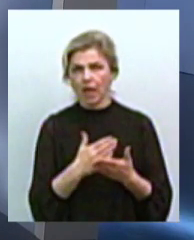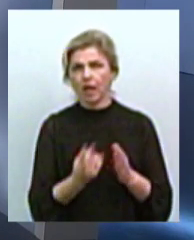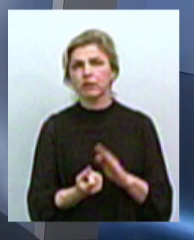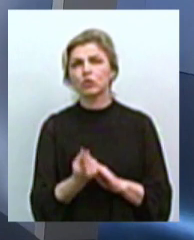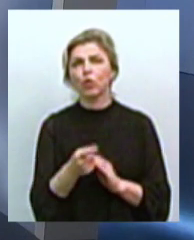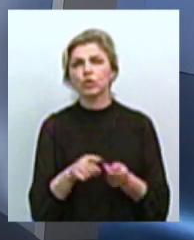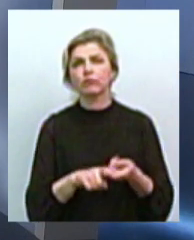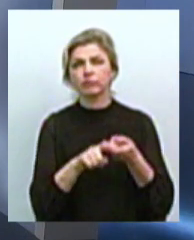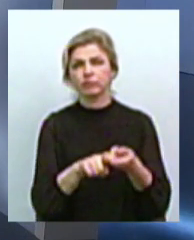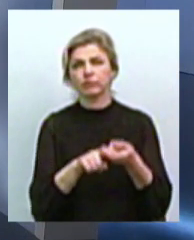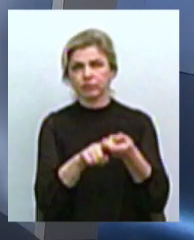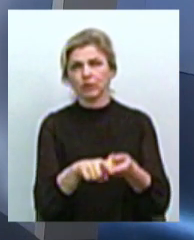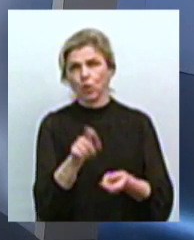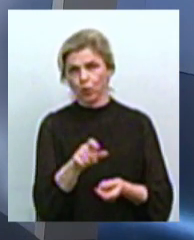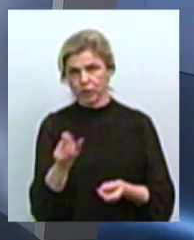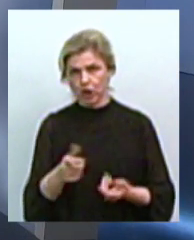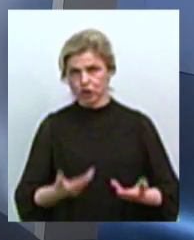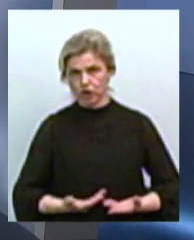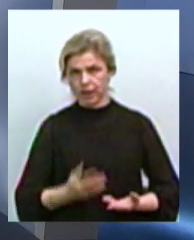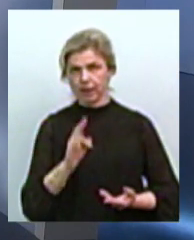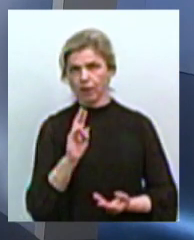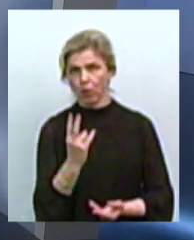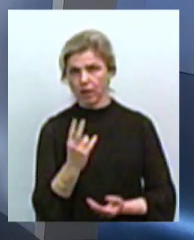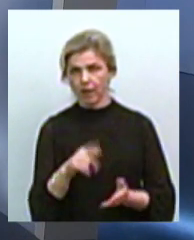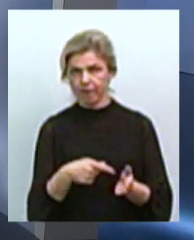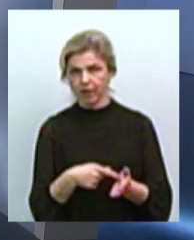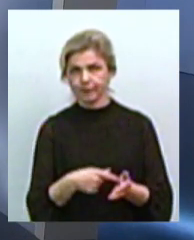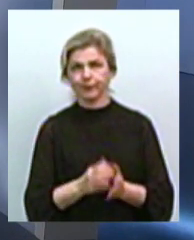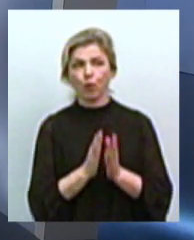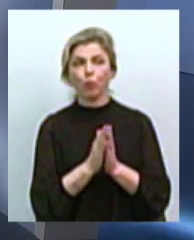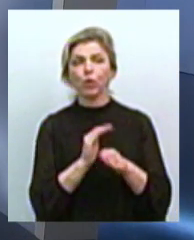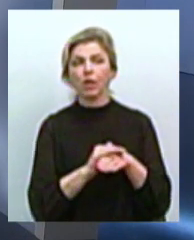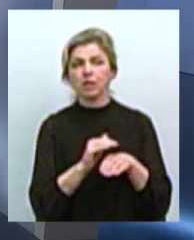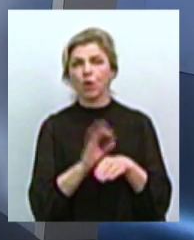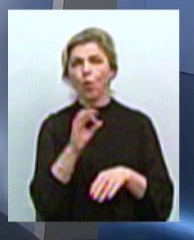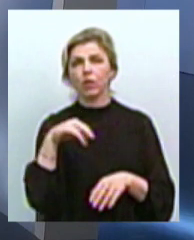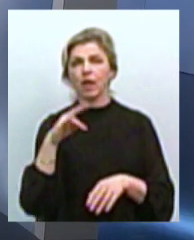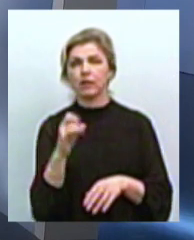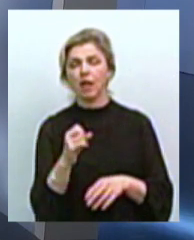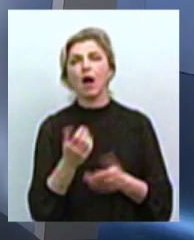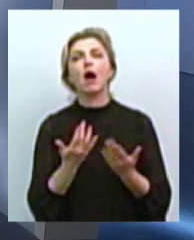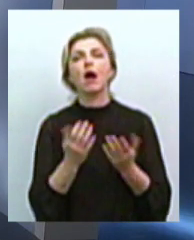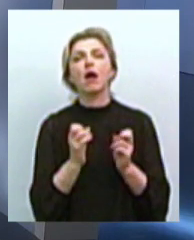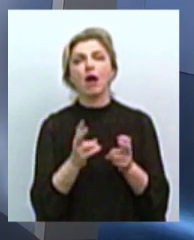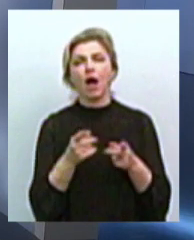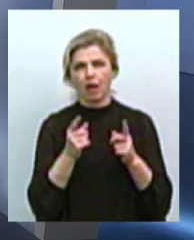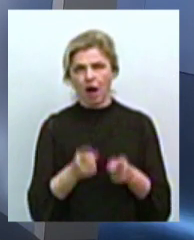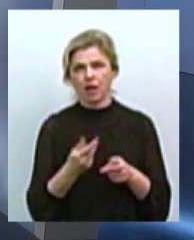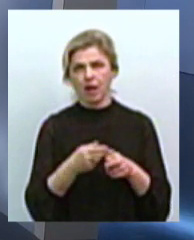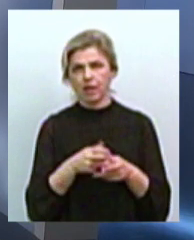гельмінтом жителів Миколаєва. Будь ласка, Олена, наскільки реально є ця загроза?